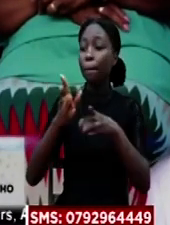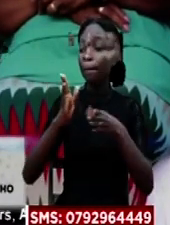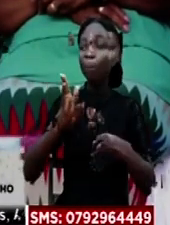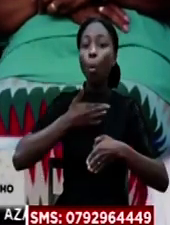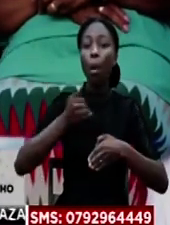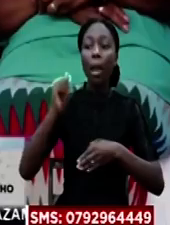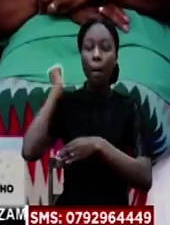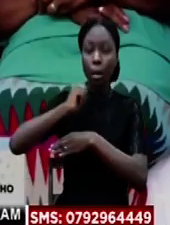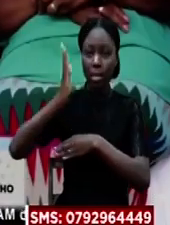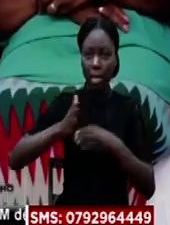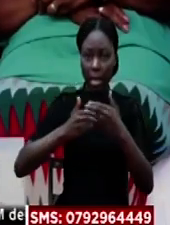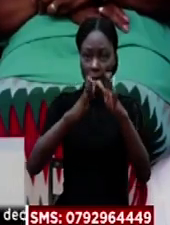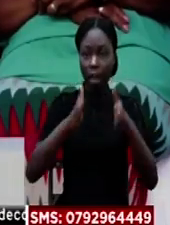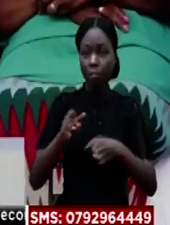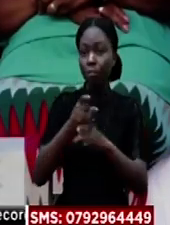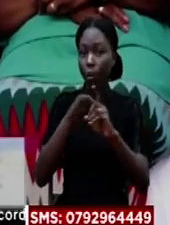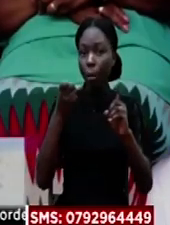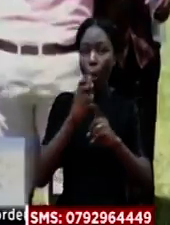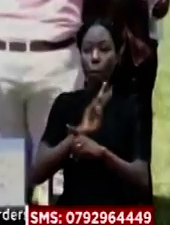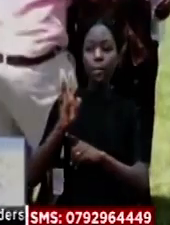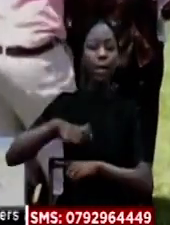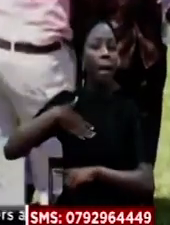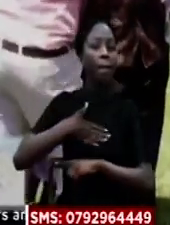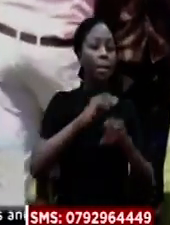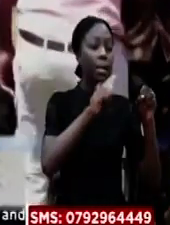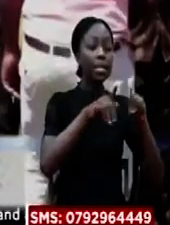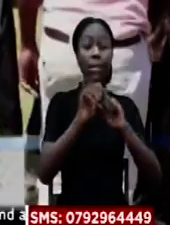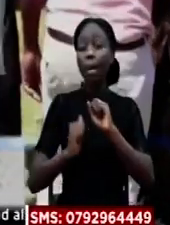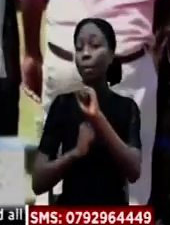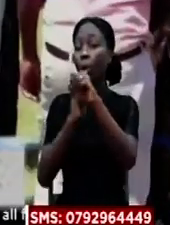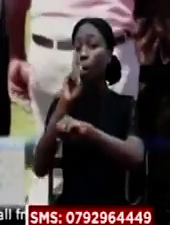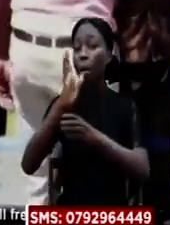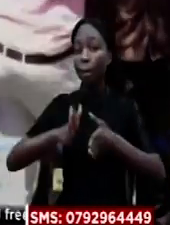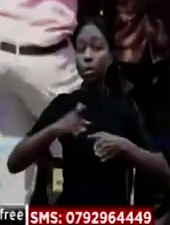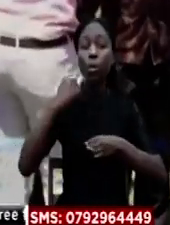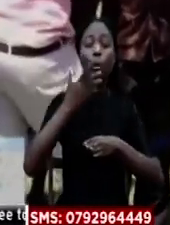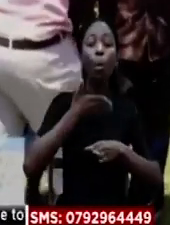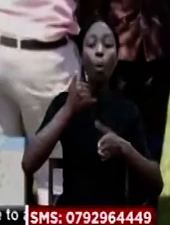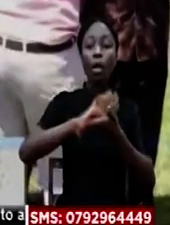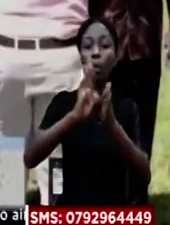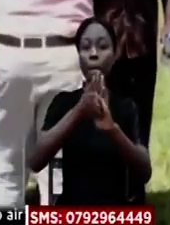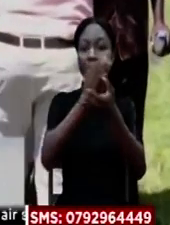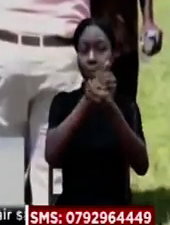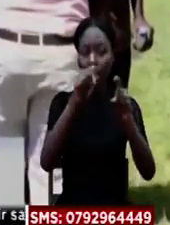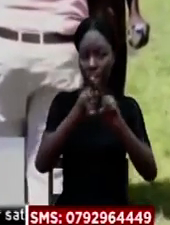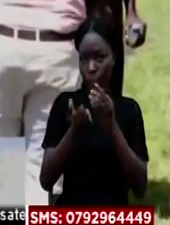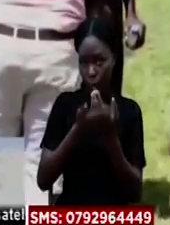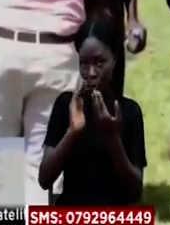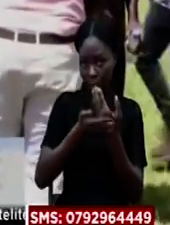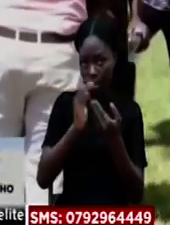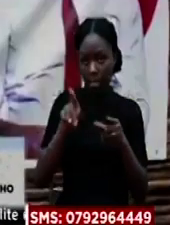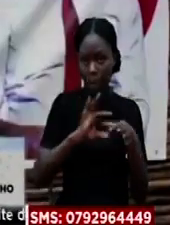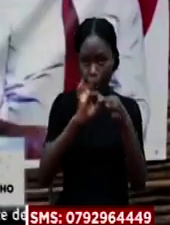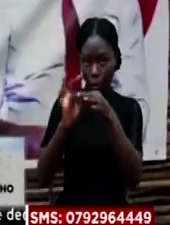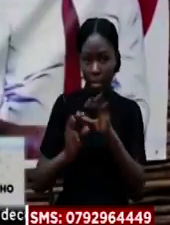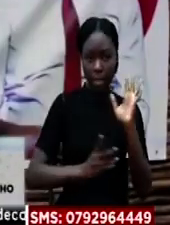viongozo kisiasa kutokeno la magaribi Kuelewana na kumunga mkono mmoja wawo Ambaye atasumamia janda zao kwa lengwa la kuleta